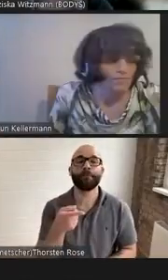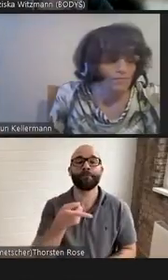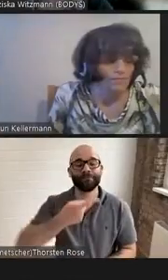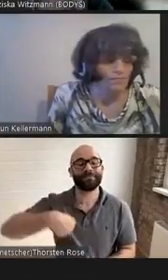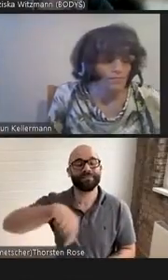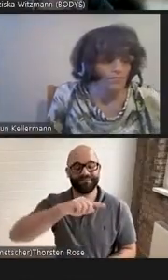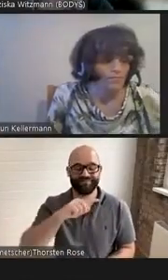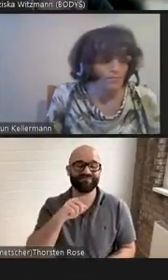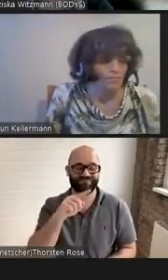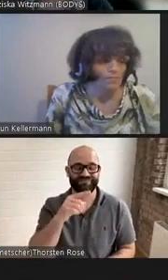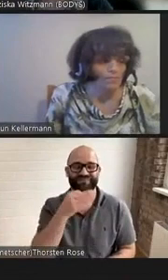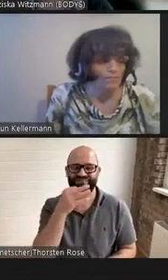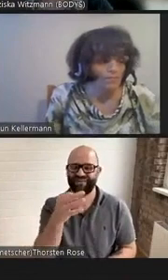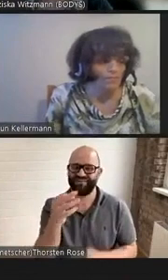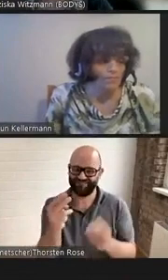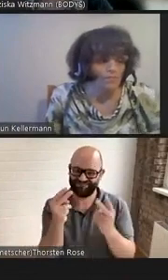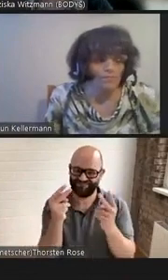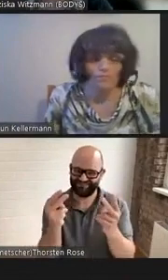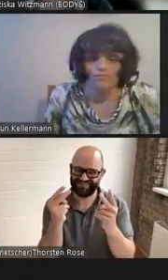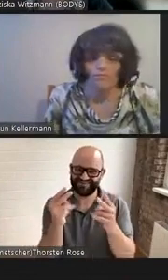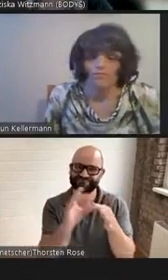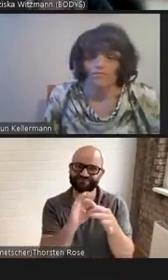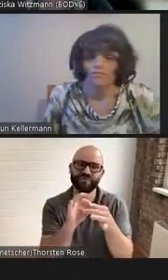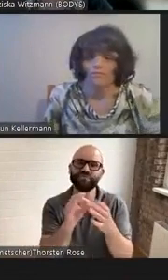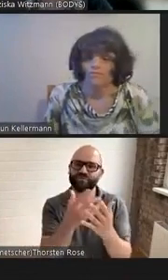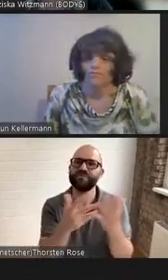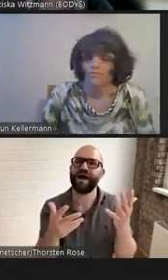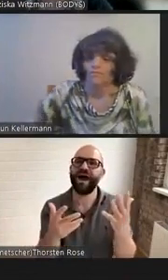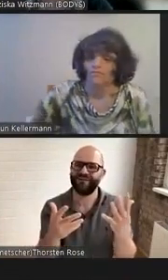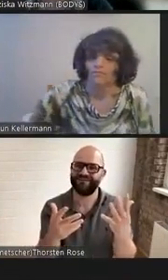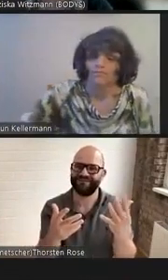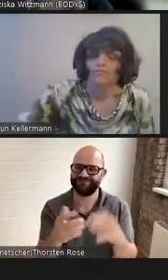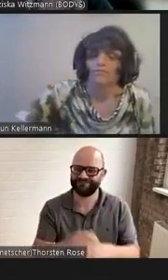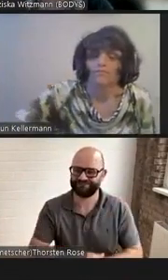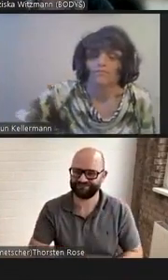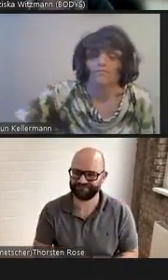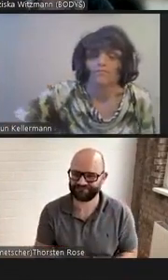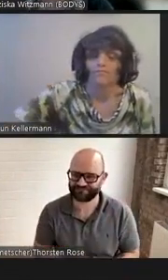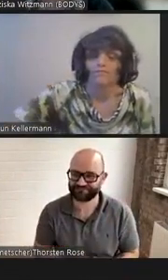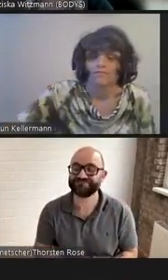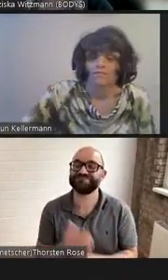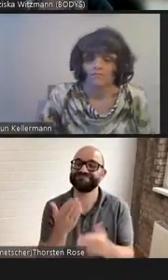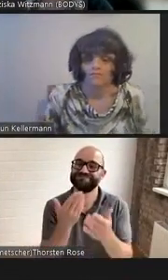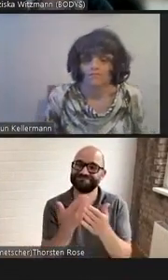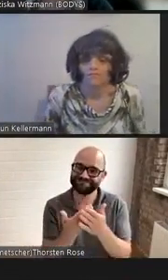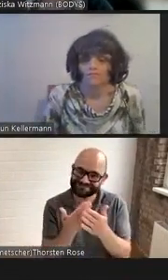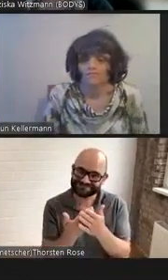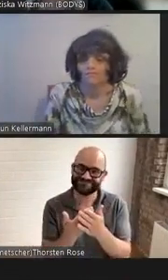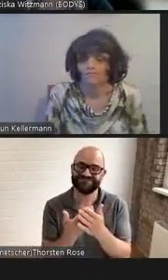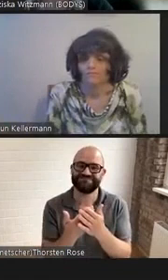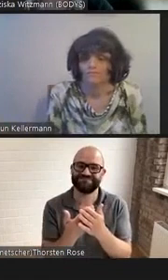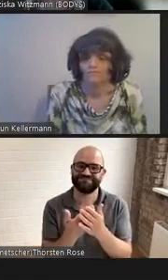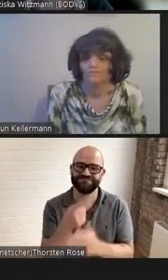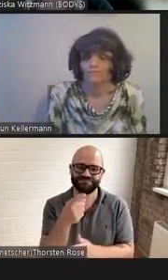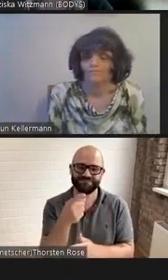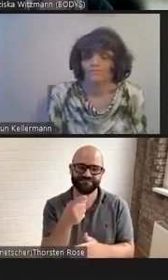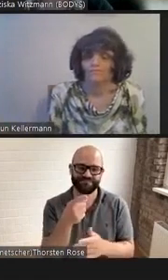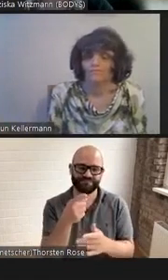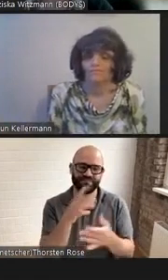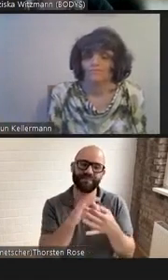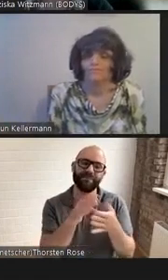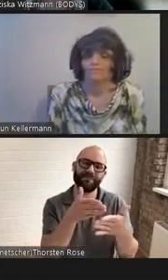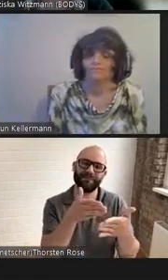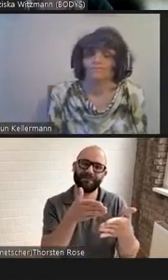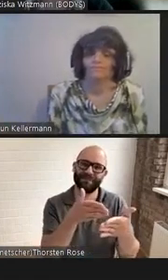Frage, mit welchen sprachlichen und erzählerischen Mitteln wird Behinderung in